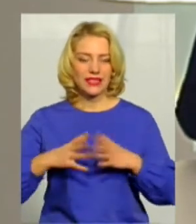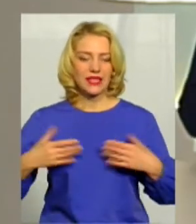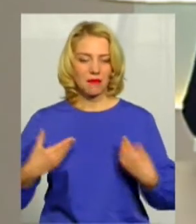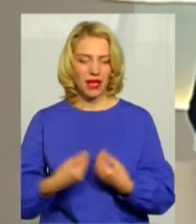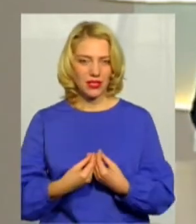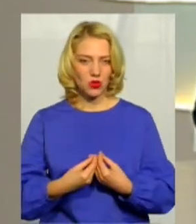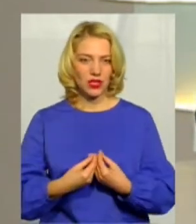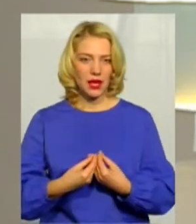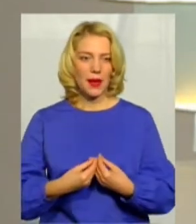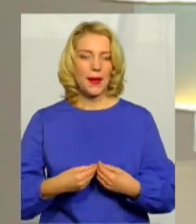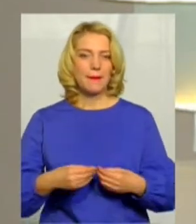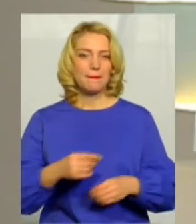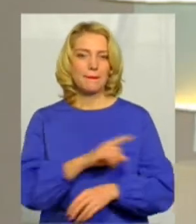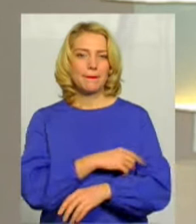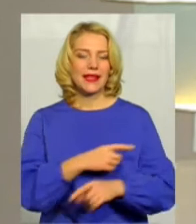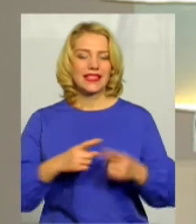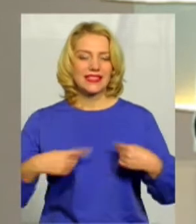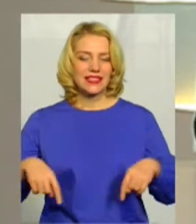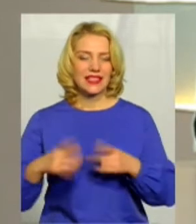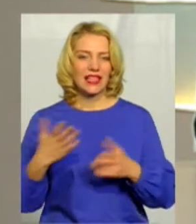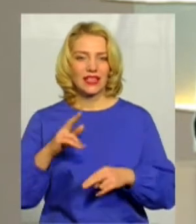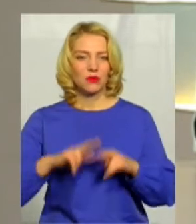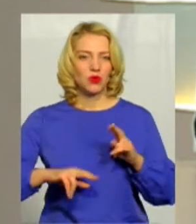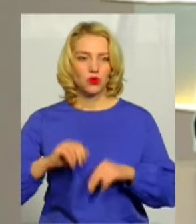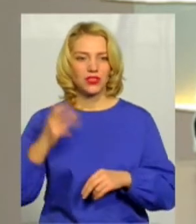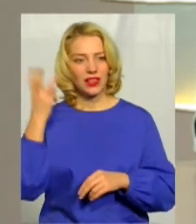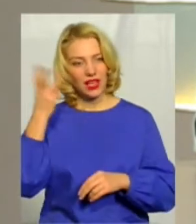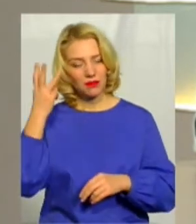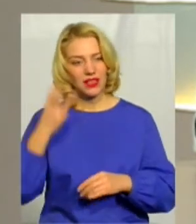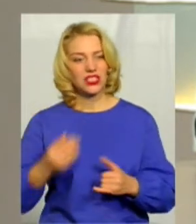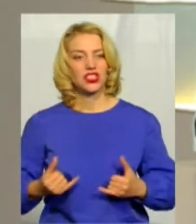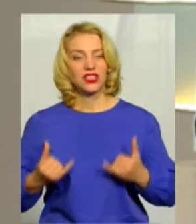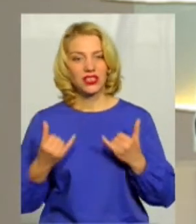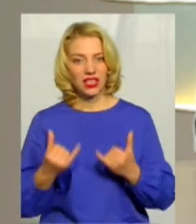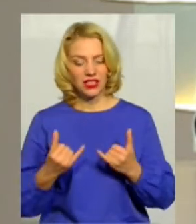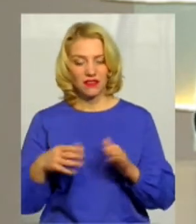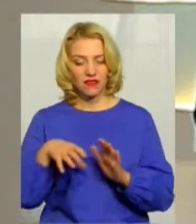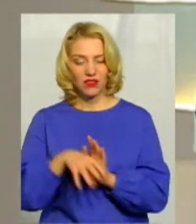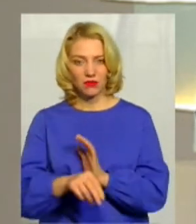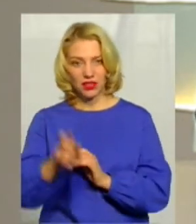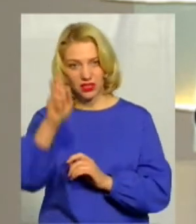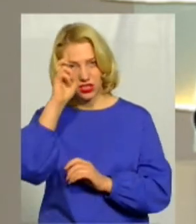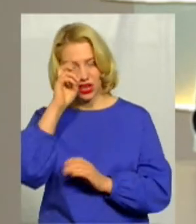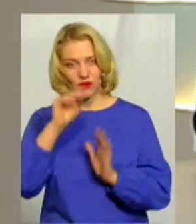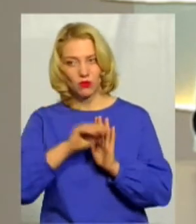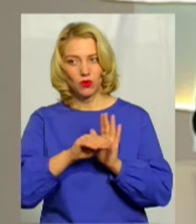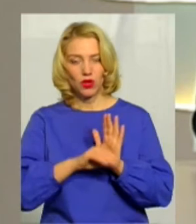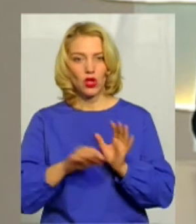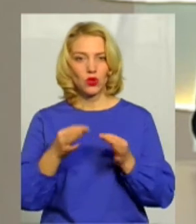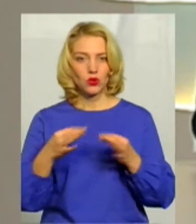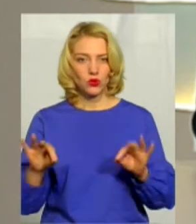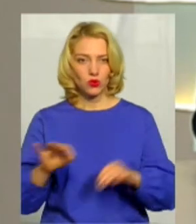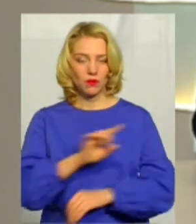медицини, які будуються на Хмельниччині нині у рамках державної програми «Доступна